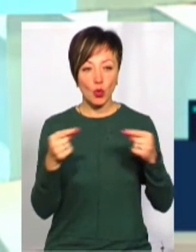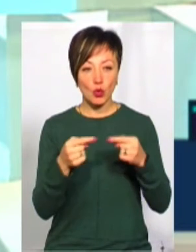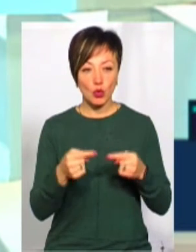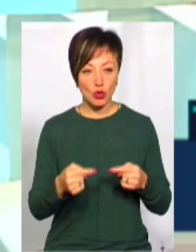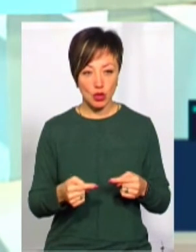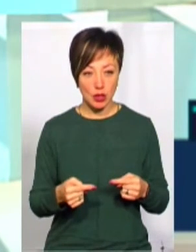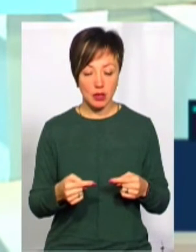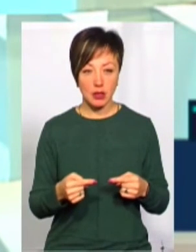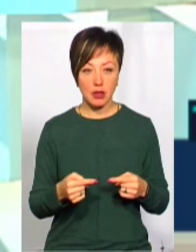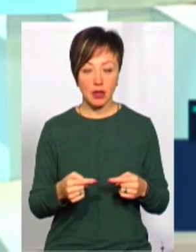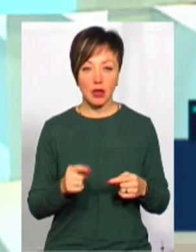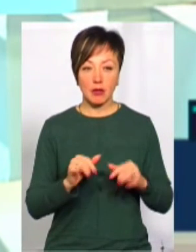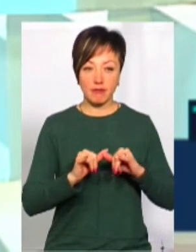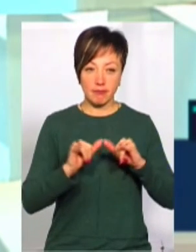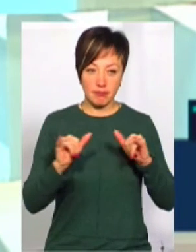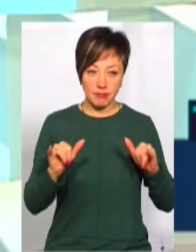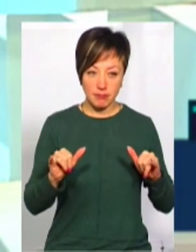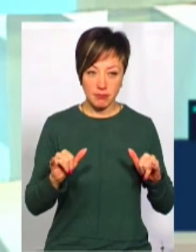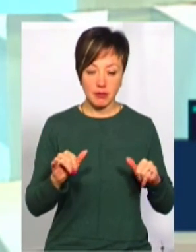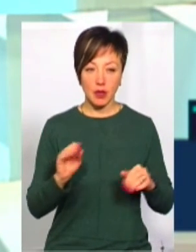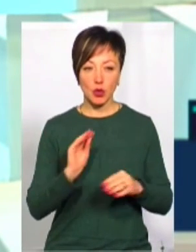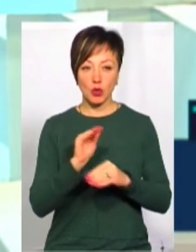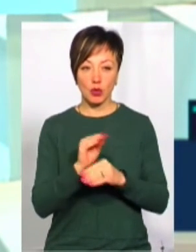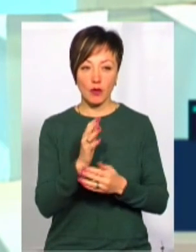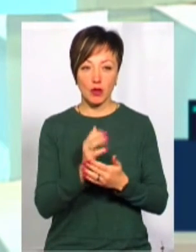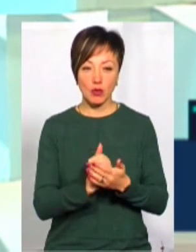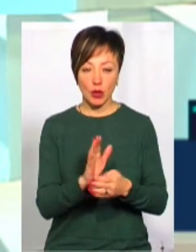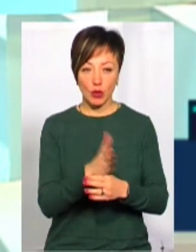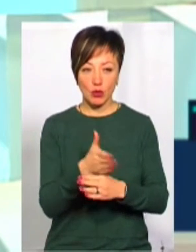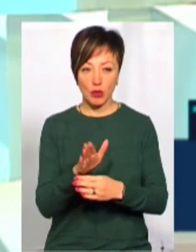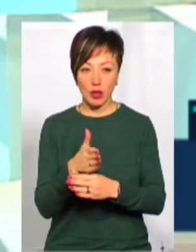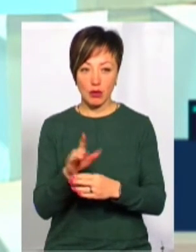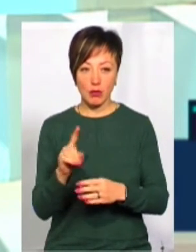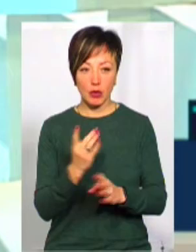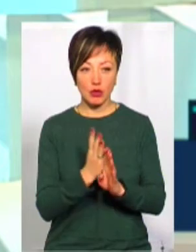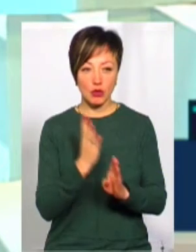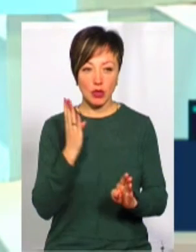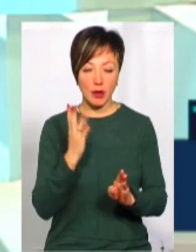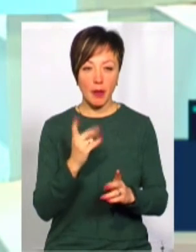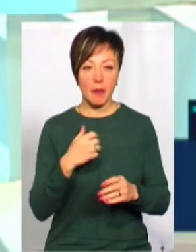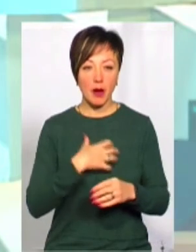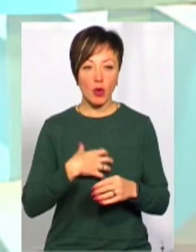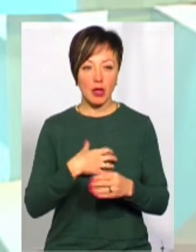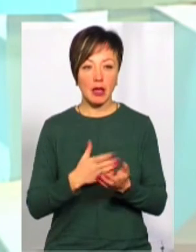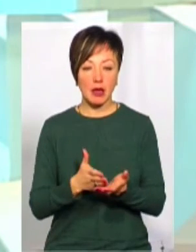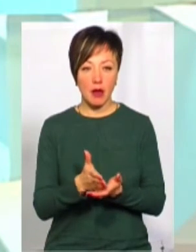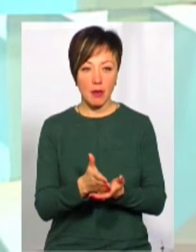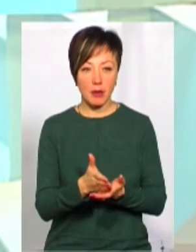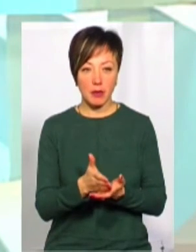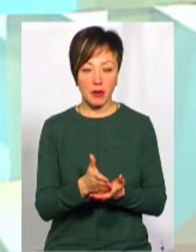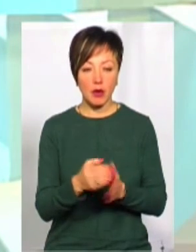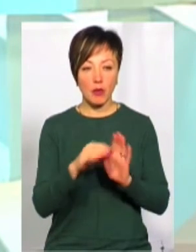в сторону збільшення і відповідно додатковий ресурс розподілити, в першу чергу на пріоритетні напрямки, це